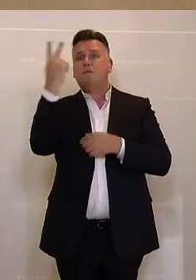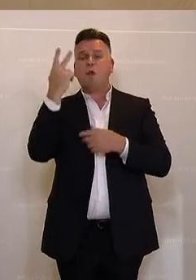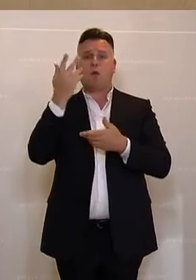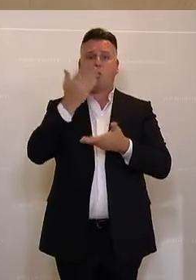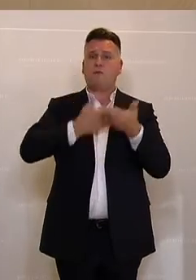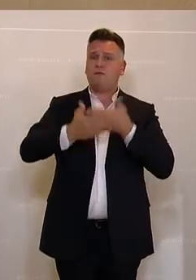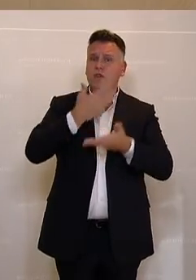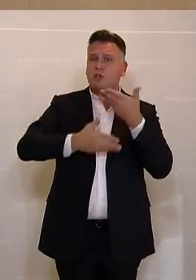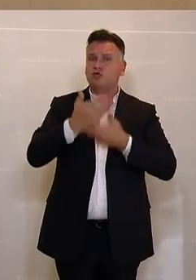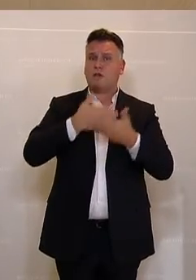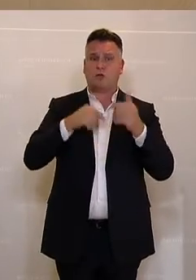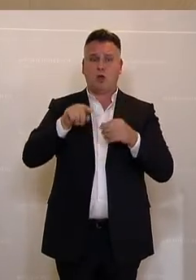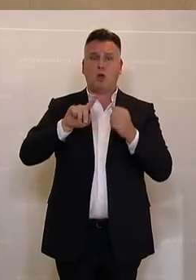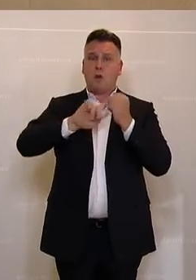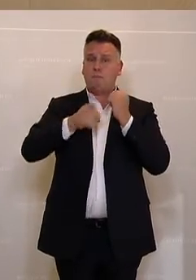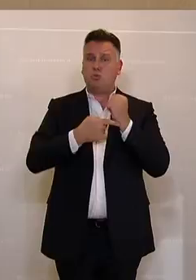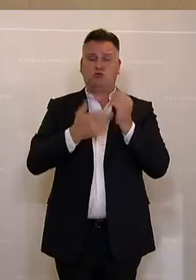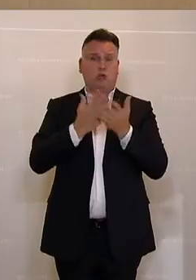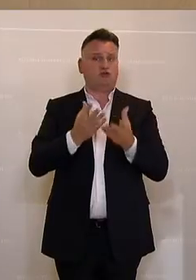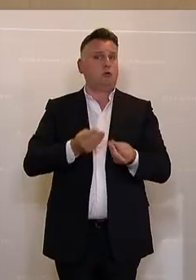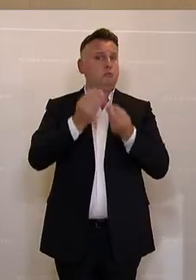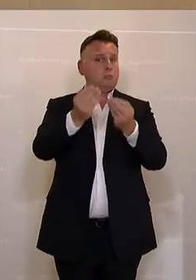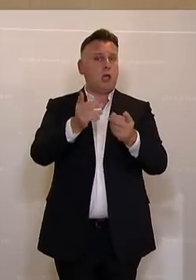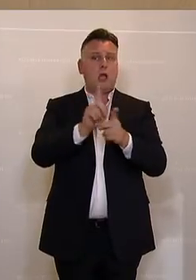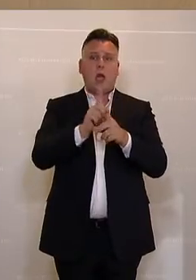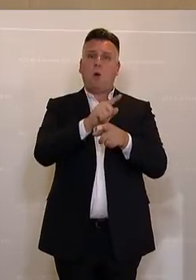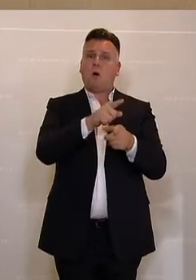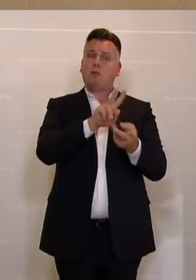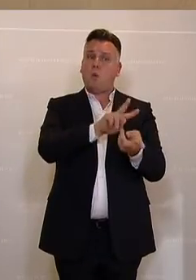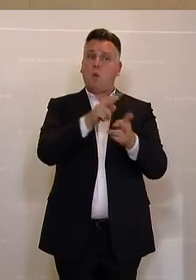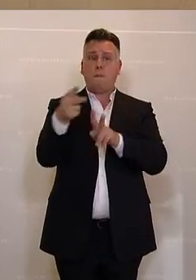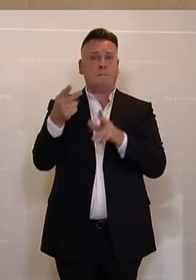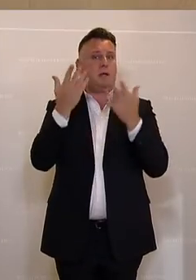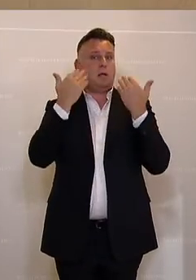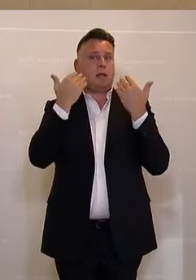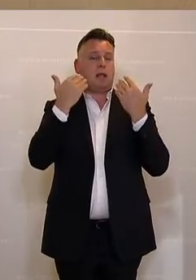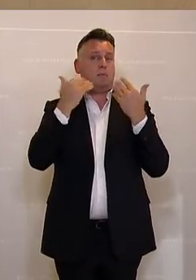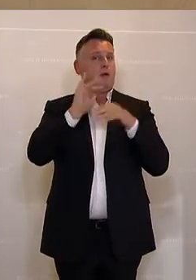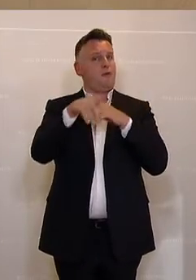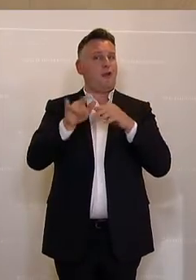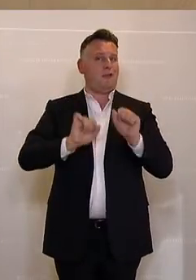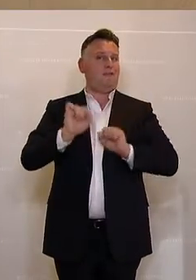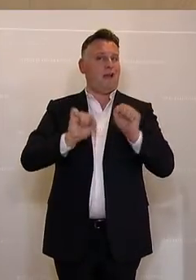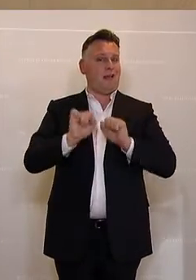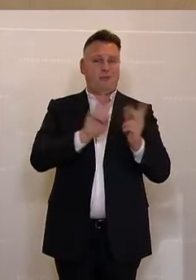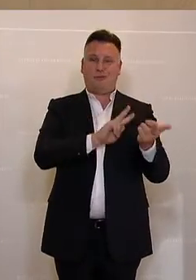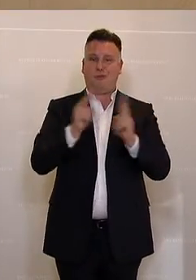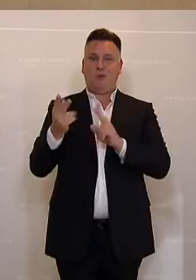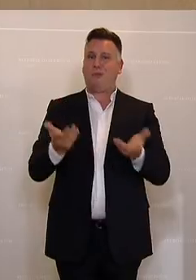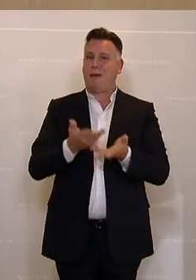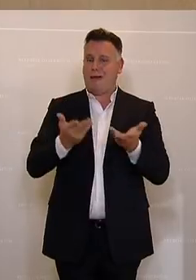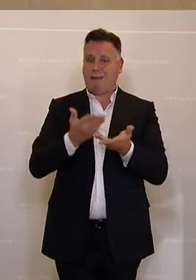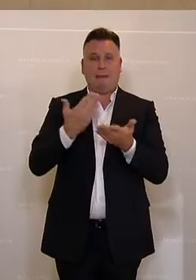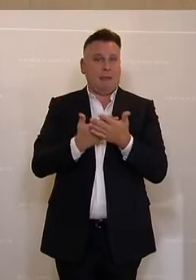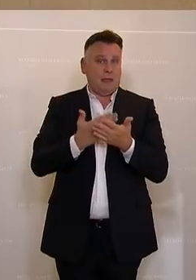mit diesem Budget Anreize auch für den Umstieg in klimafreundlicheres Verhalten. Und ich bin in dem Zusammenhang überzeugt